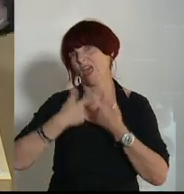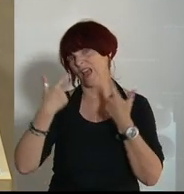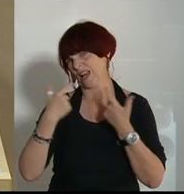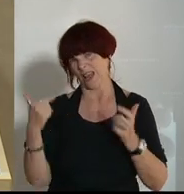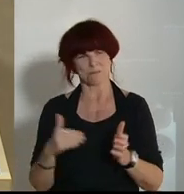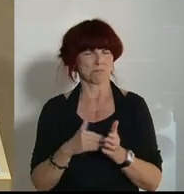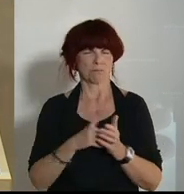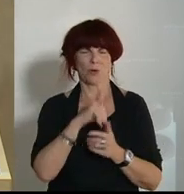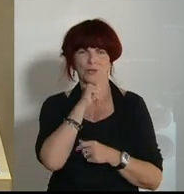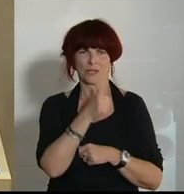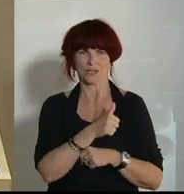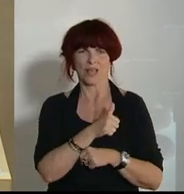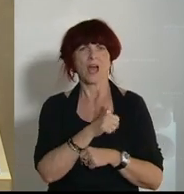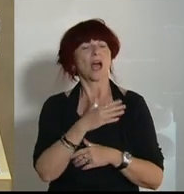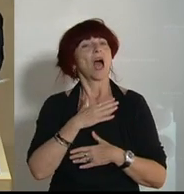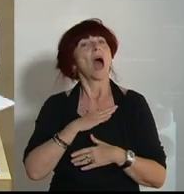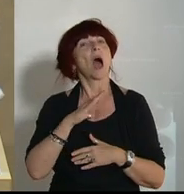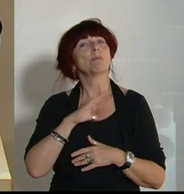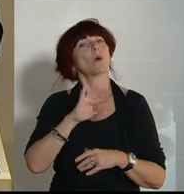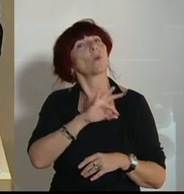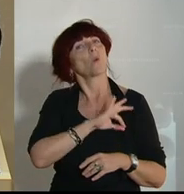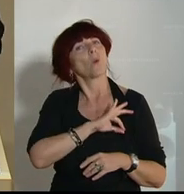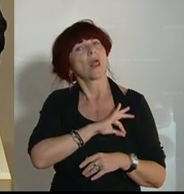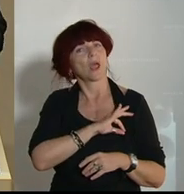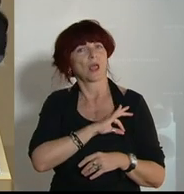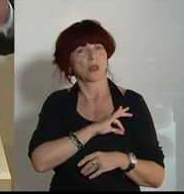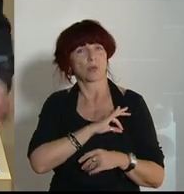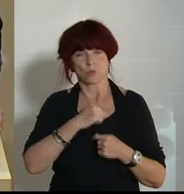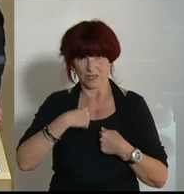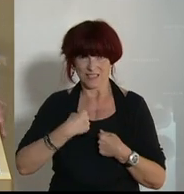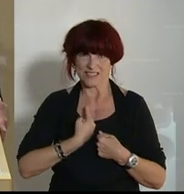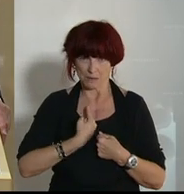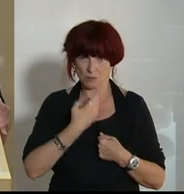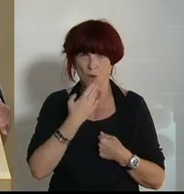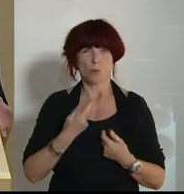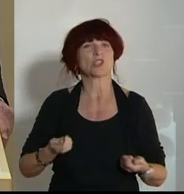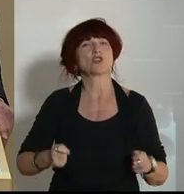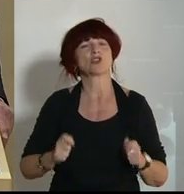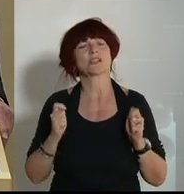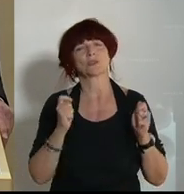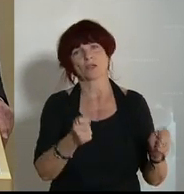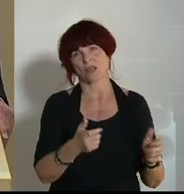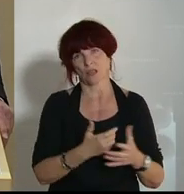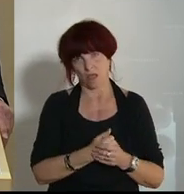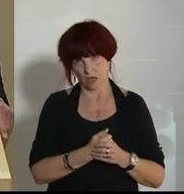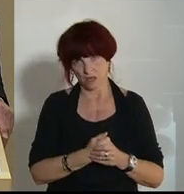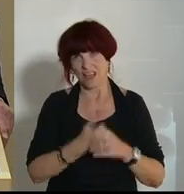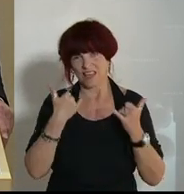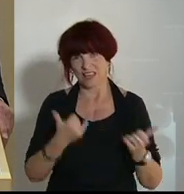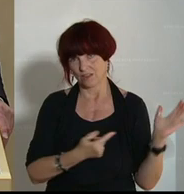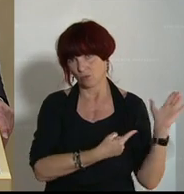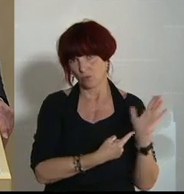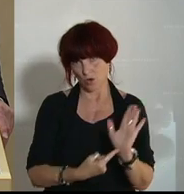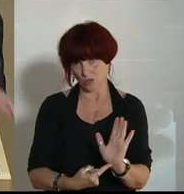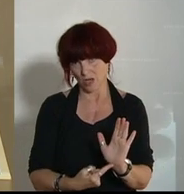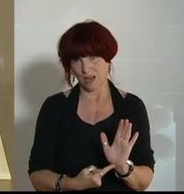notwendig. Also meine Kollegen und ich selbst möchten einen Entschließungsantrag einbringen, den ich bitte jetzt vorstelle,